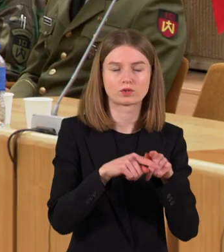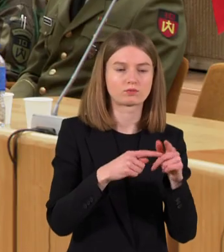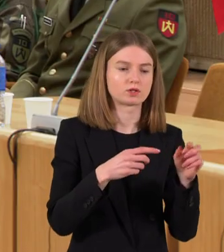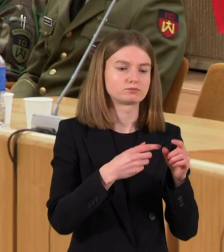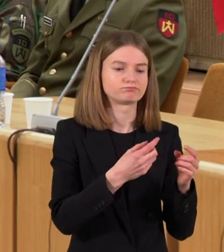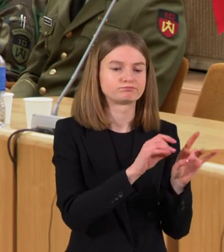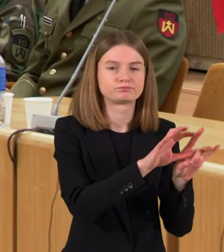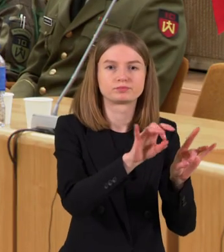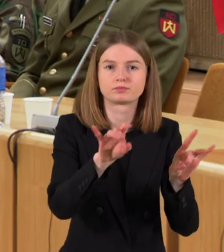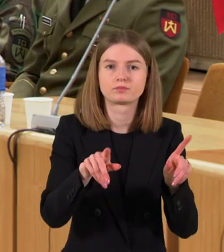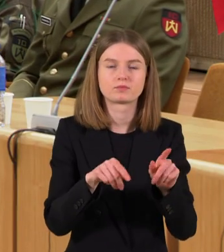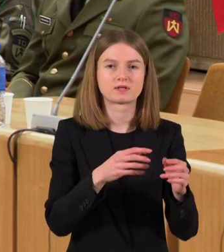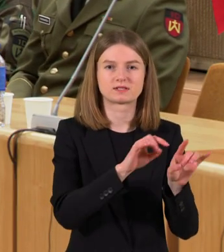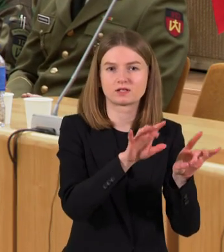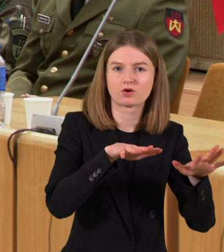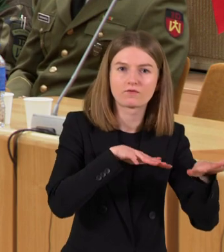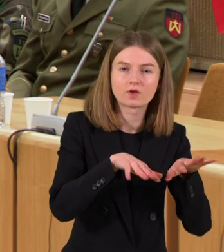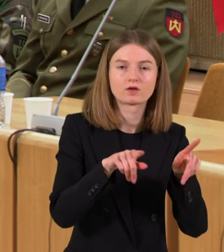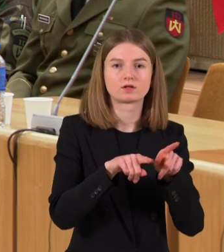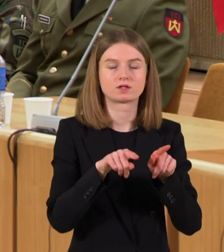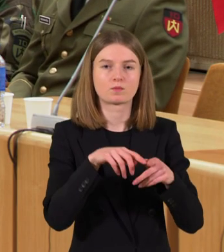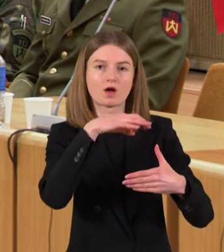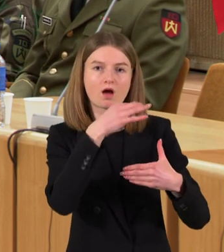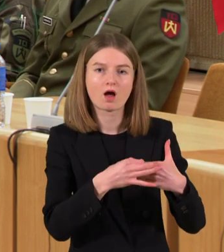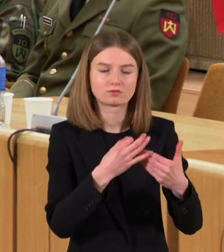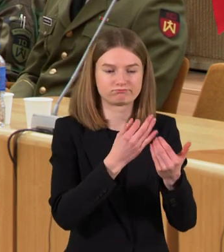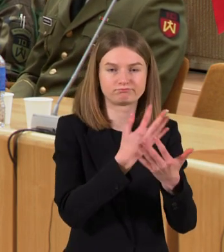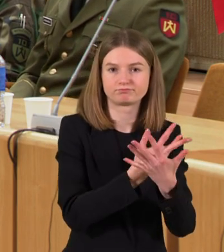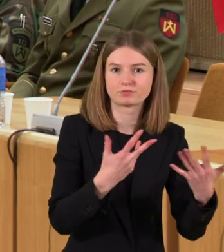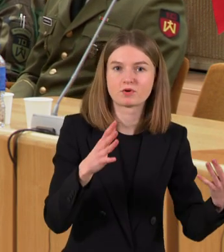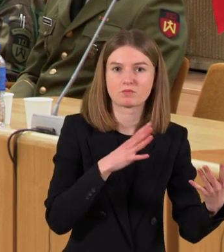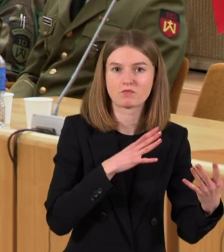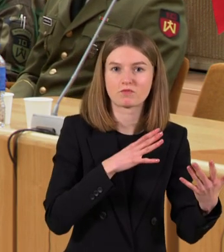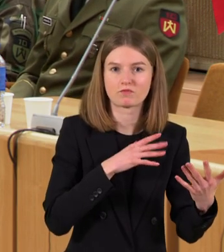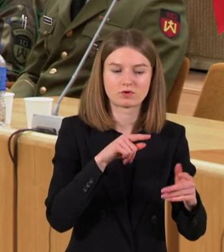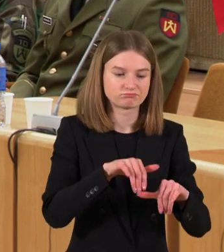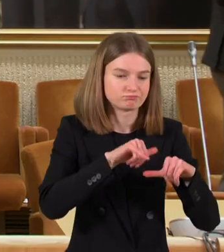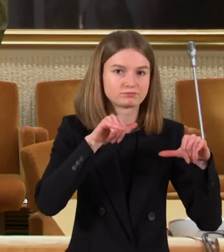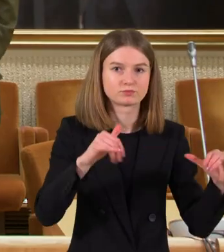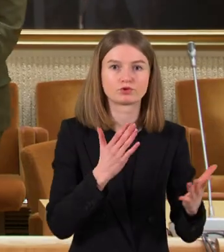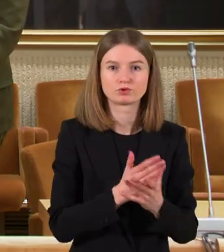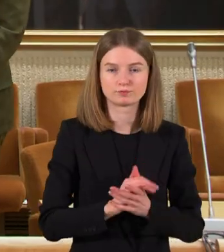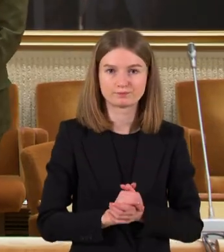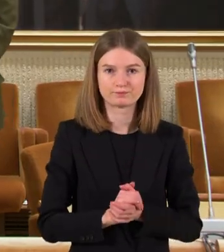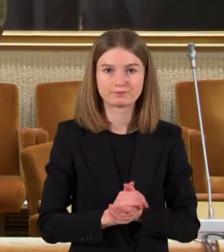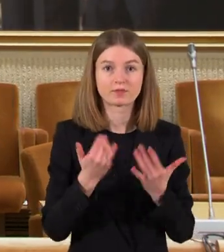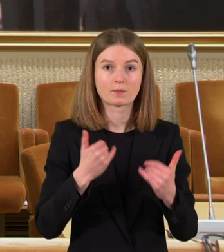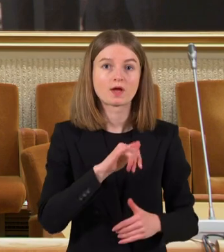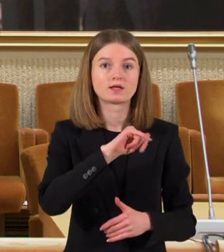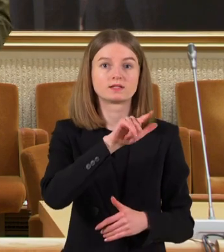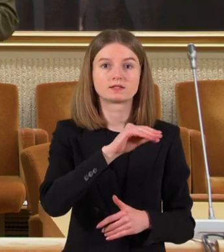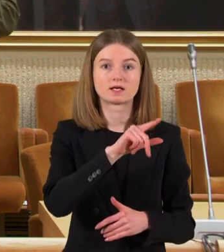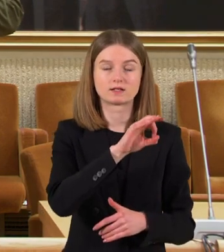ir veiklų, ir pozicijų, ir atsakomybių labai, sakyčiau, kad labai plačių. Šiuo metu Linas